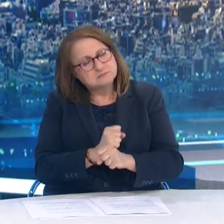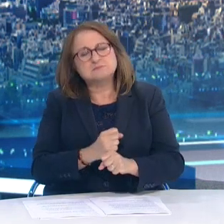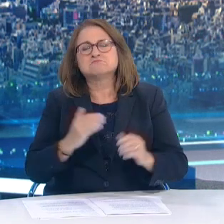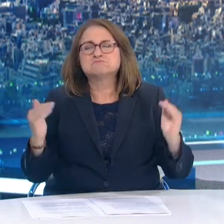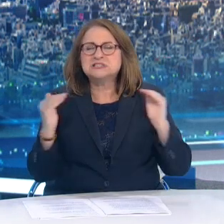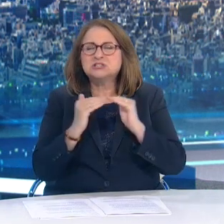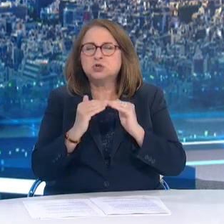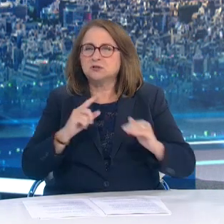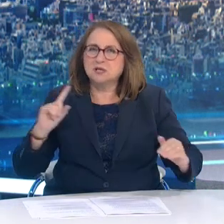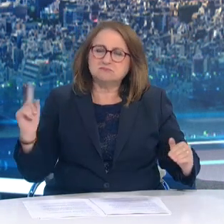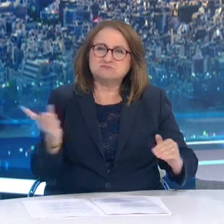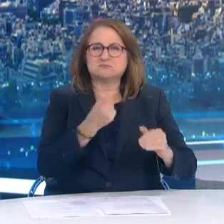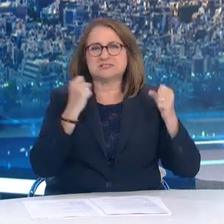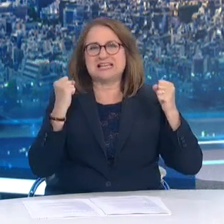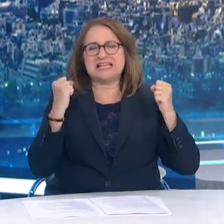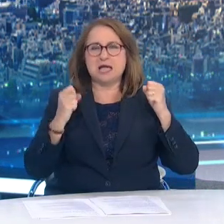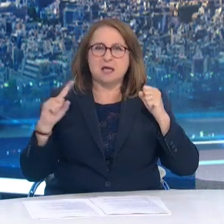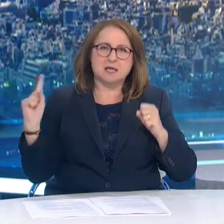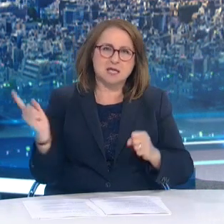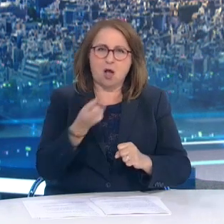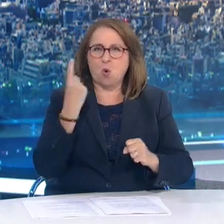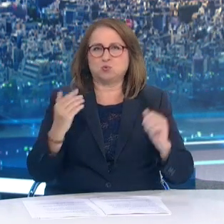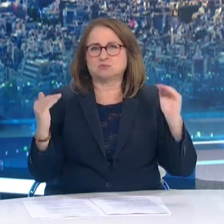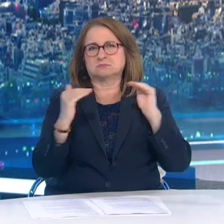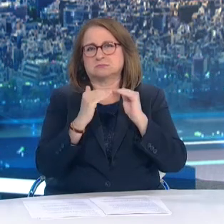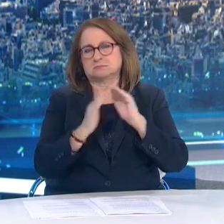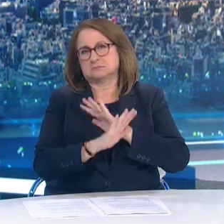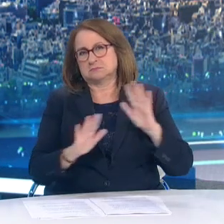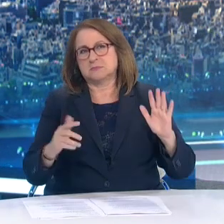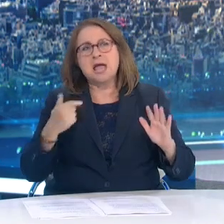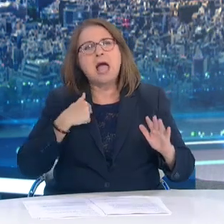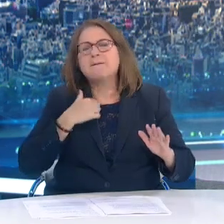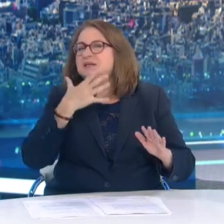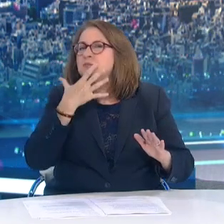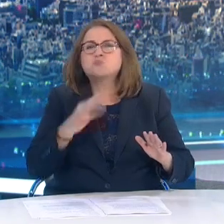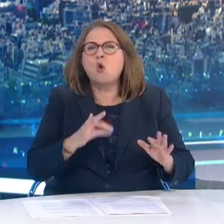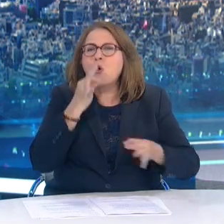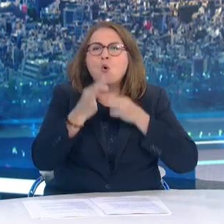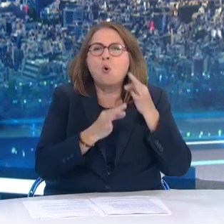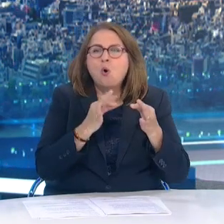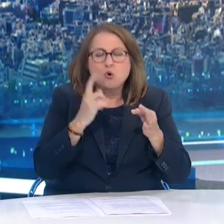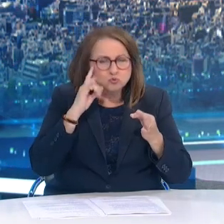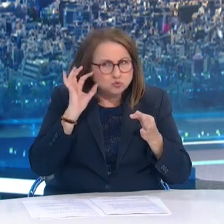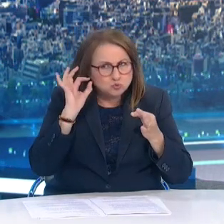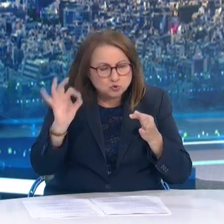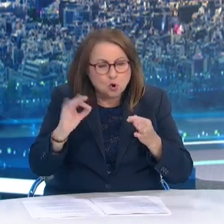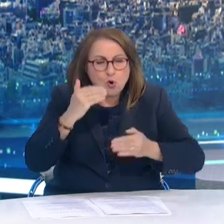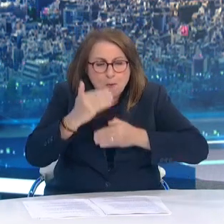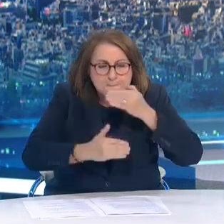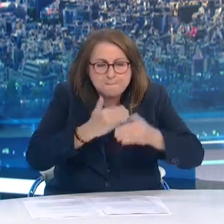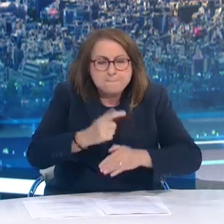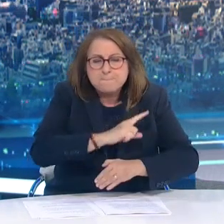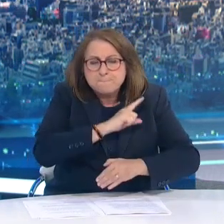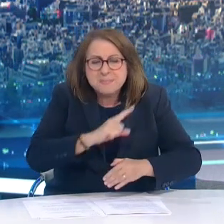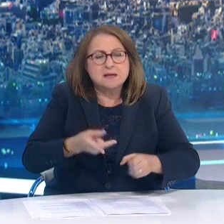Οτιδήποτε γίνεται για να μην συνεχιστεί αυτή η κατάσταση Και να